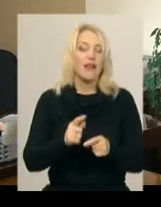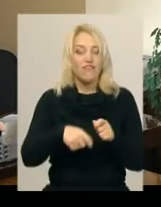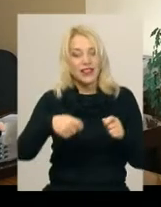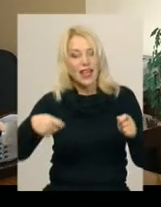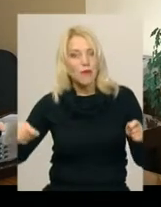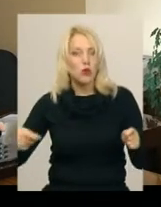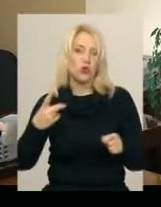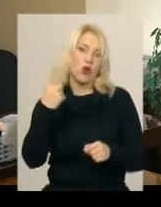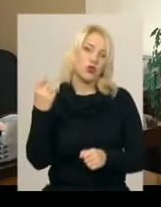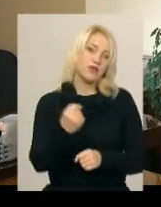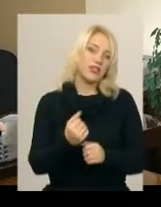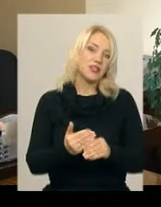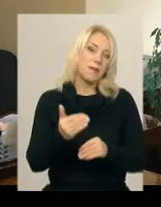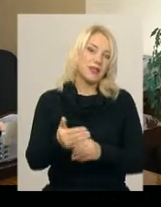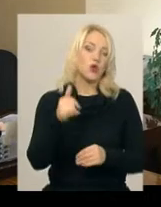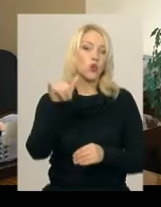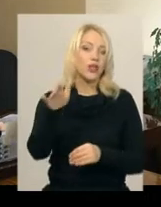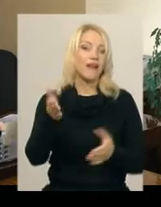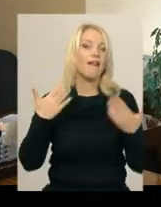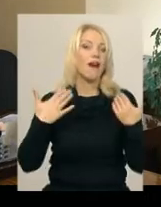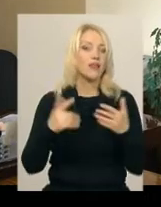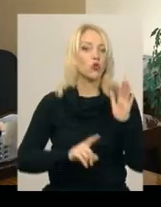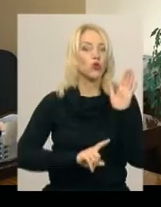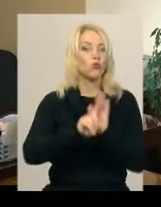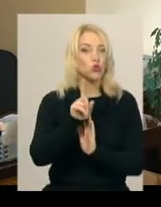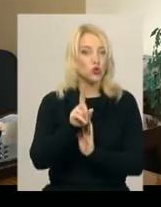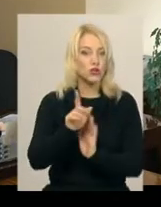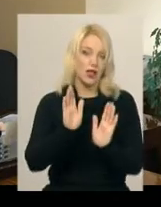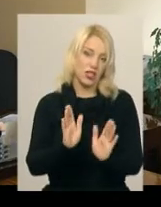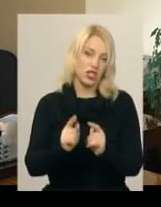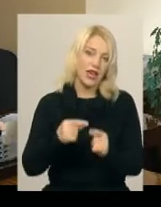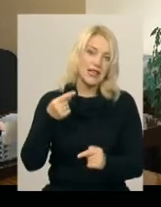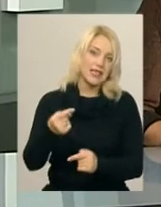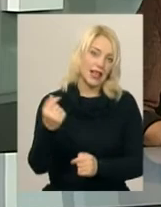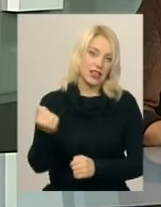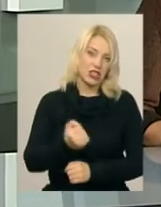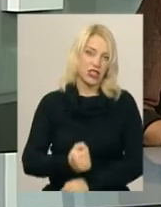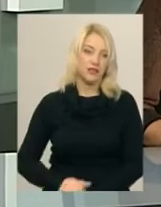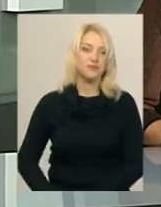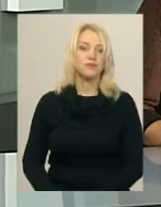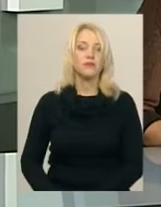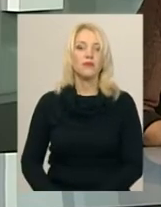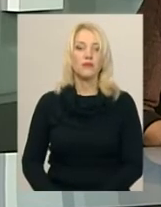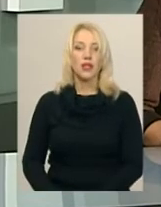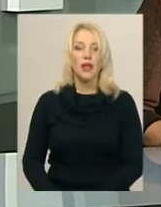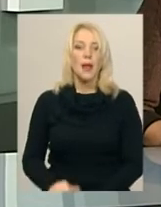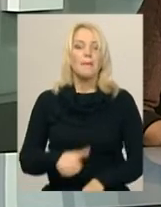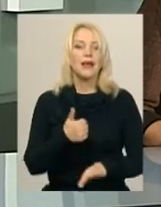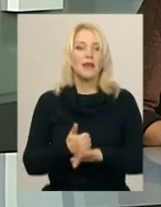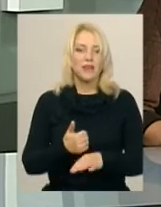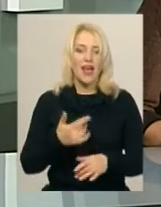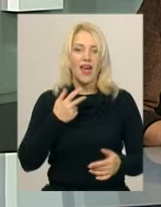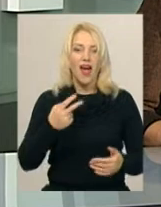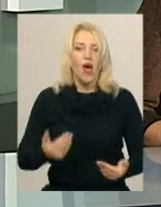тиждень пізніше. І у них канікули розпочнуться лише за тиждень. Прем'єра комедії